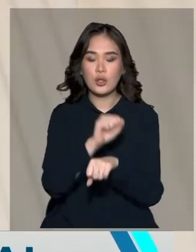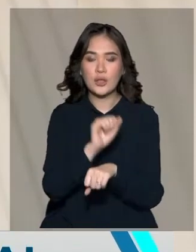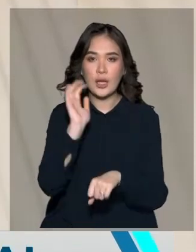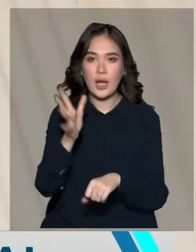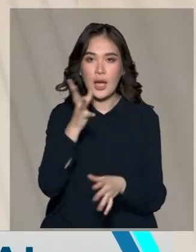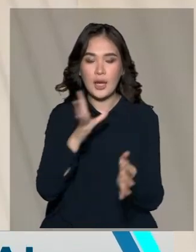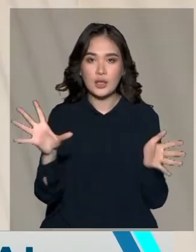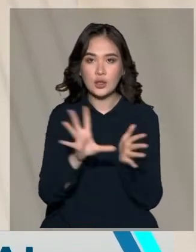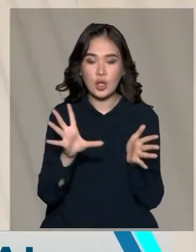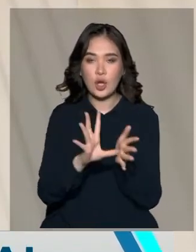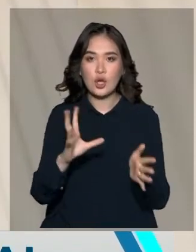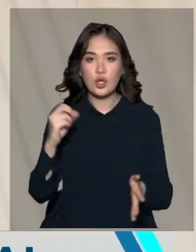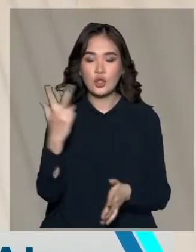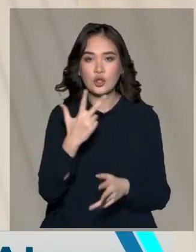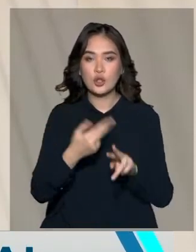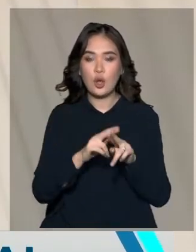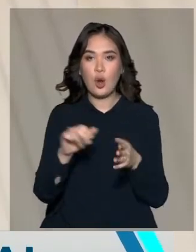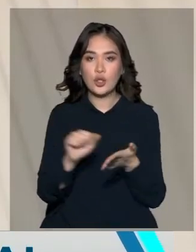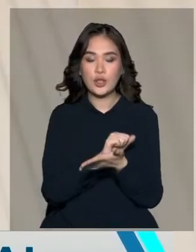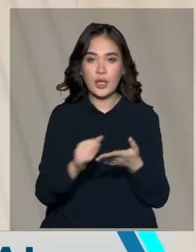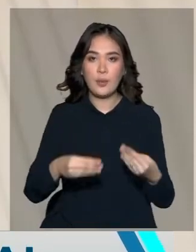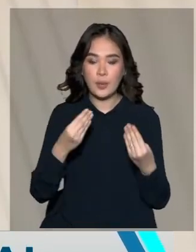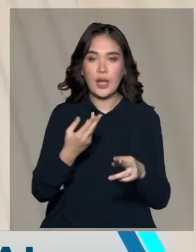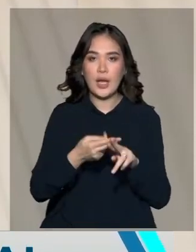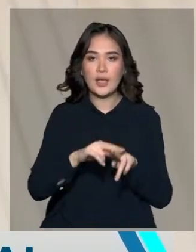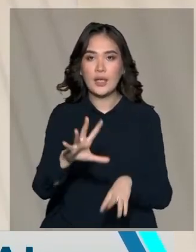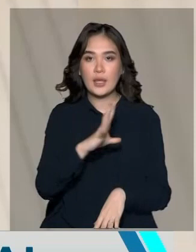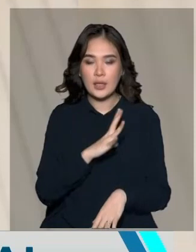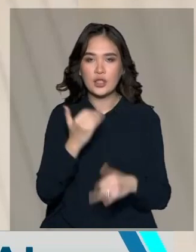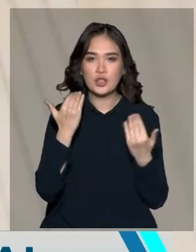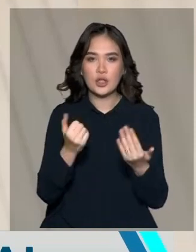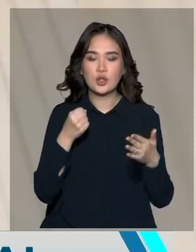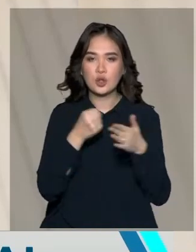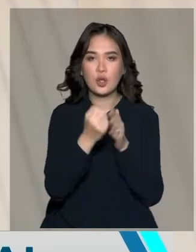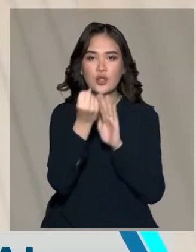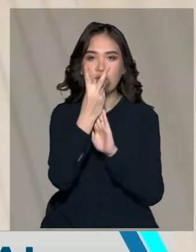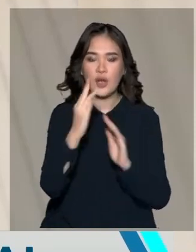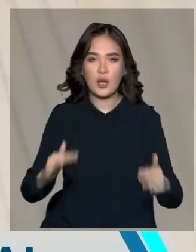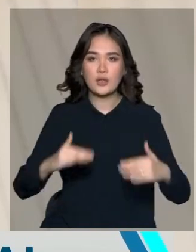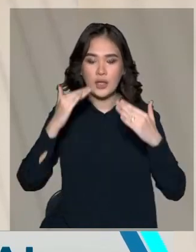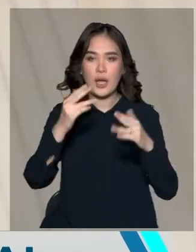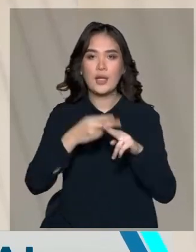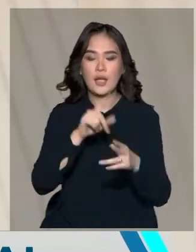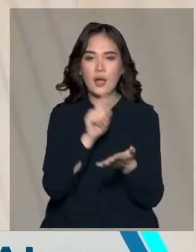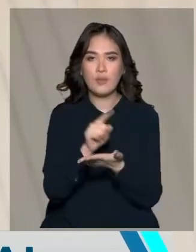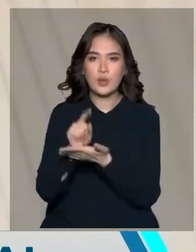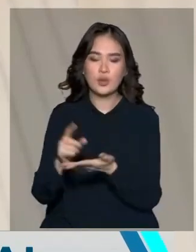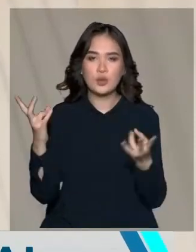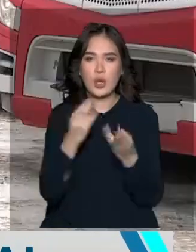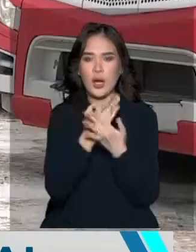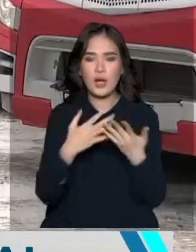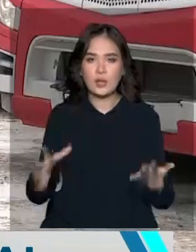Бұрын электронды түрде үш құжат берілетін. Қазір бұл құжаттар 12-ге дейін өсті. Біз талаптарды күшетудің түрлі шараларын